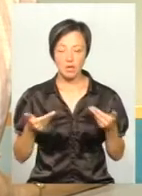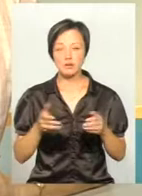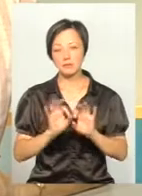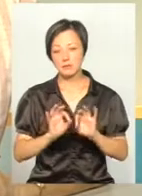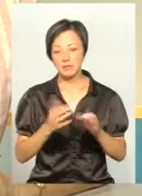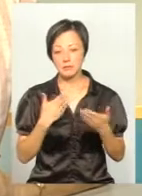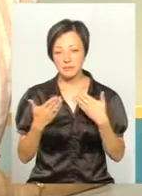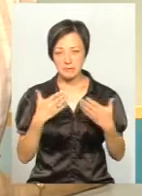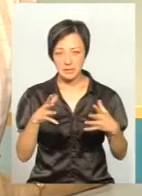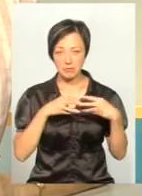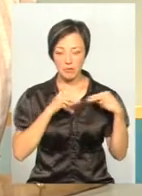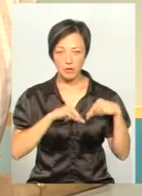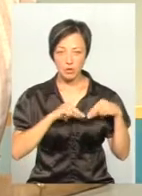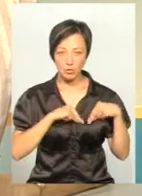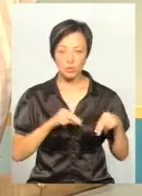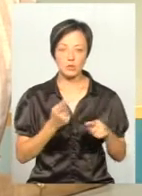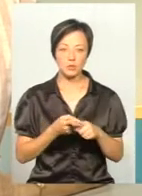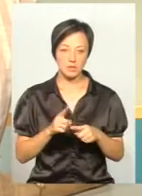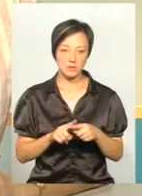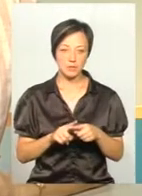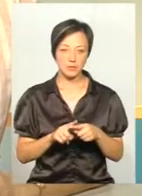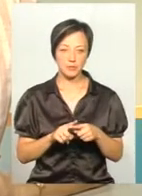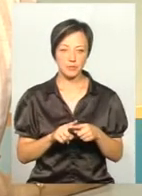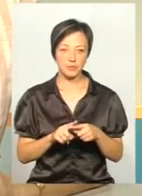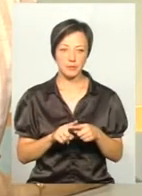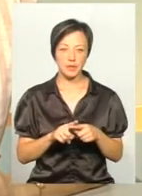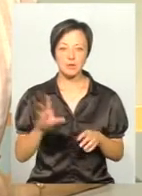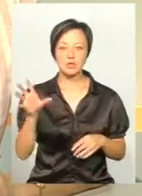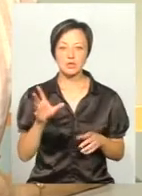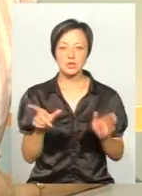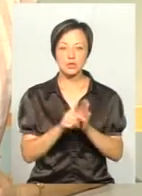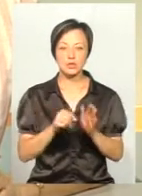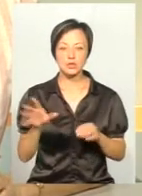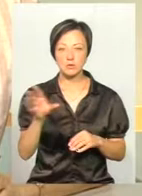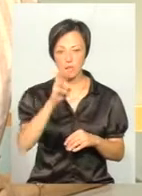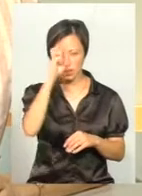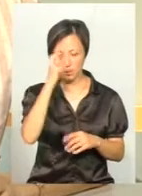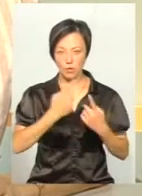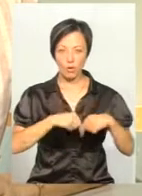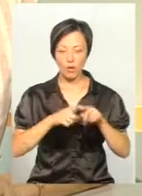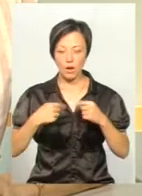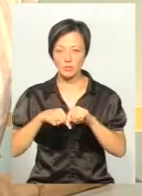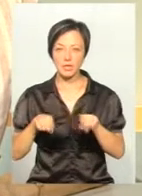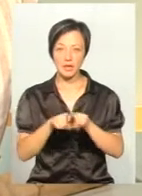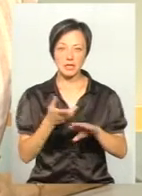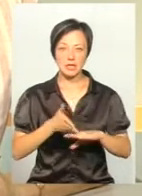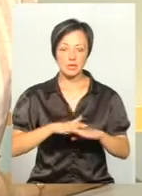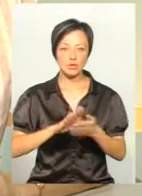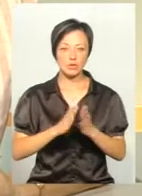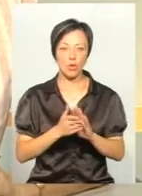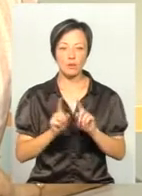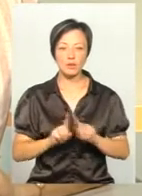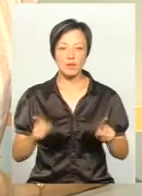співпрацюємо з усіма державними органами стосовно таких критичних ситуацій,